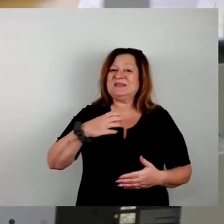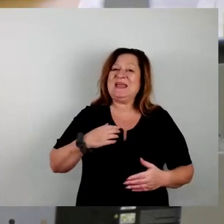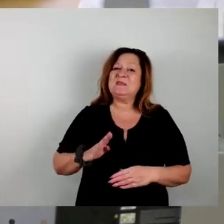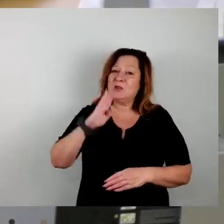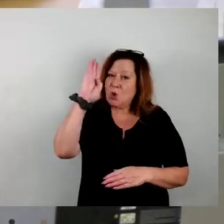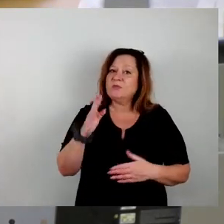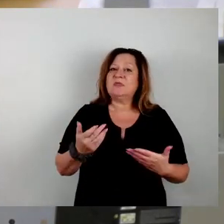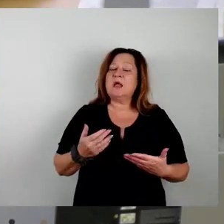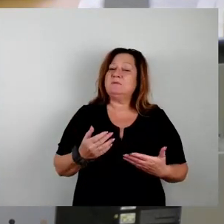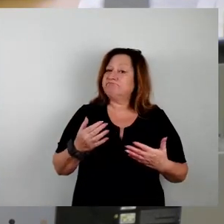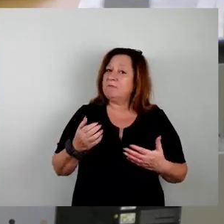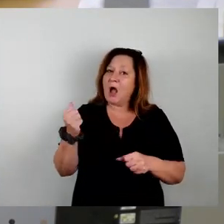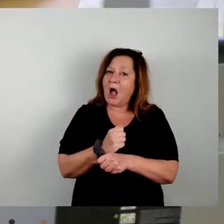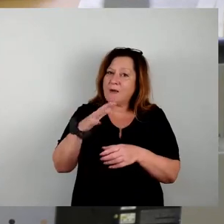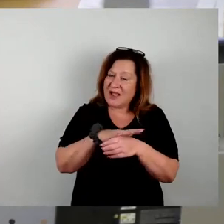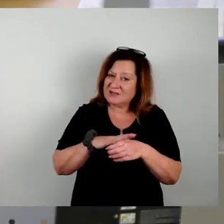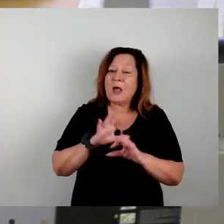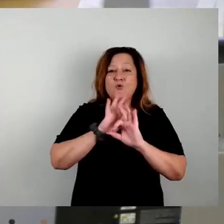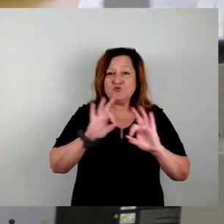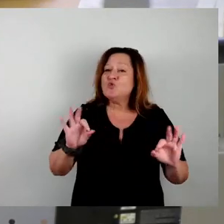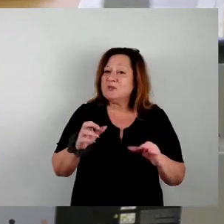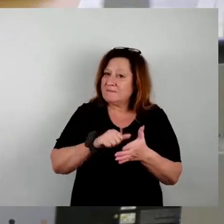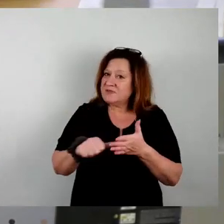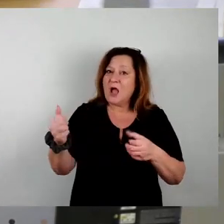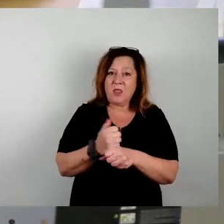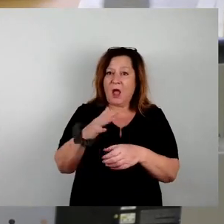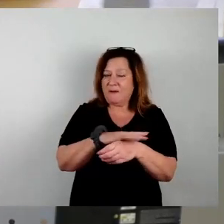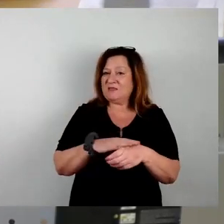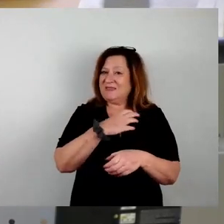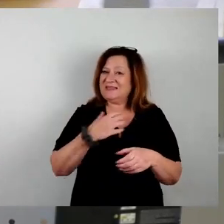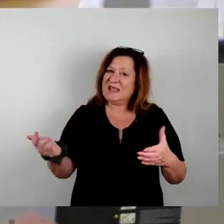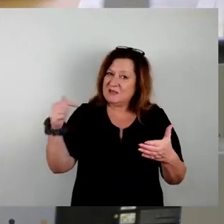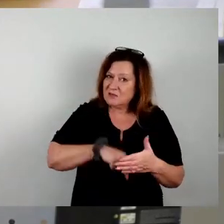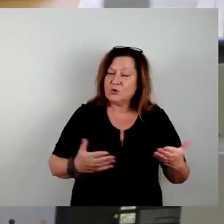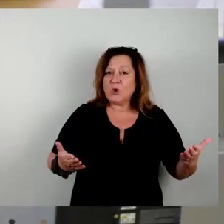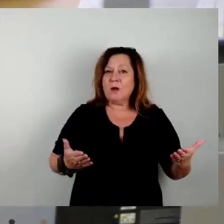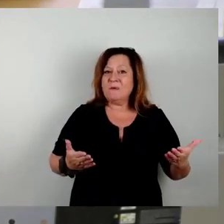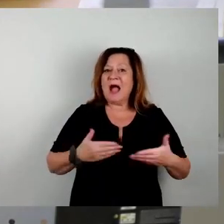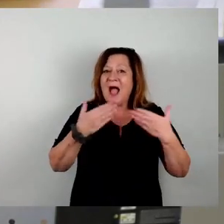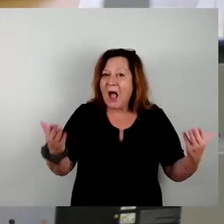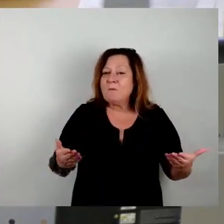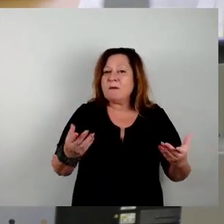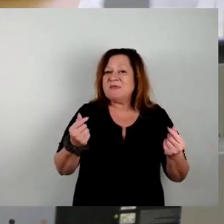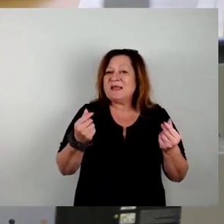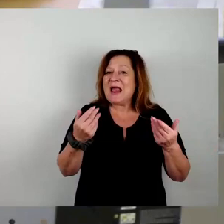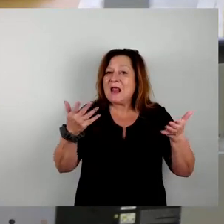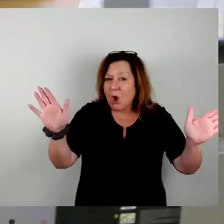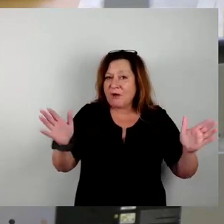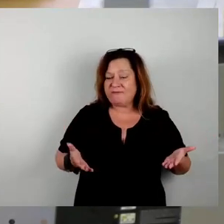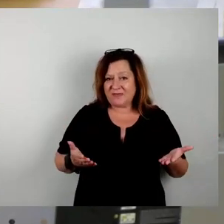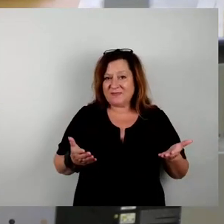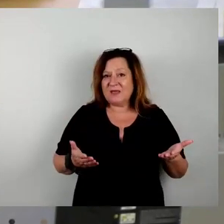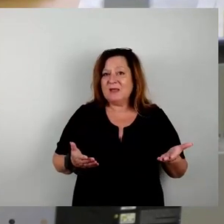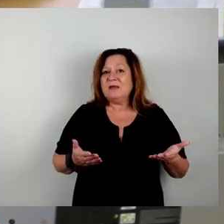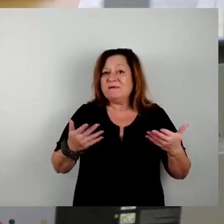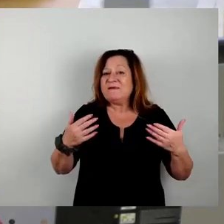Arbeitsplätze nach Dresden, gut bezahlte Arbeitsplätze. Wir sind dann auch mal in gewisser Weise weltoffen. Sie werfen uns immer vor, wir werden nicht weltoffen. Wir sind